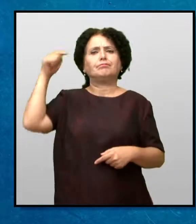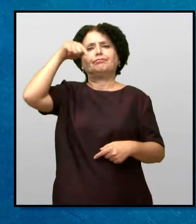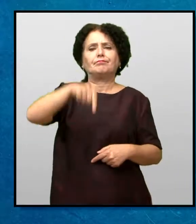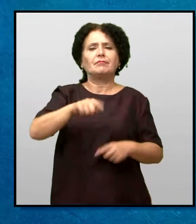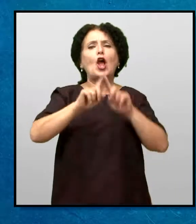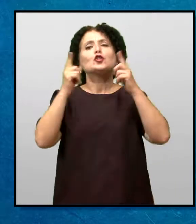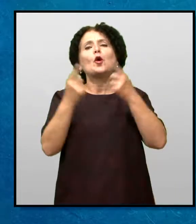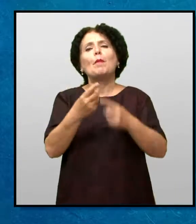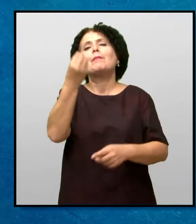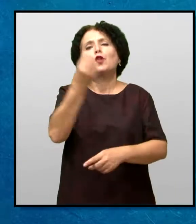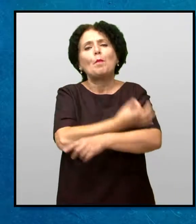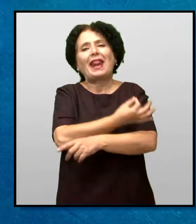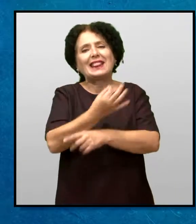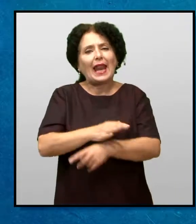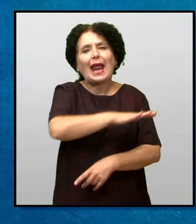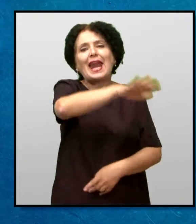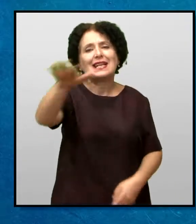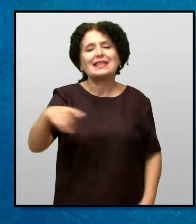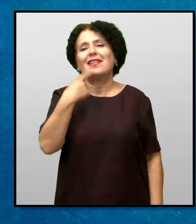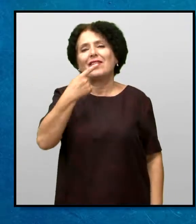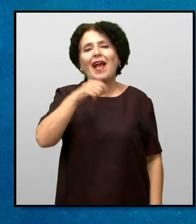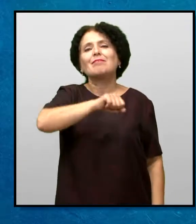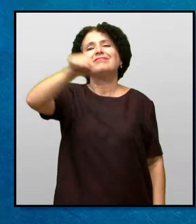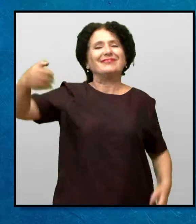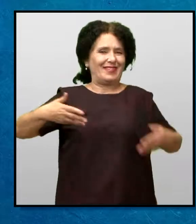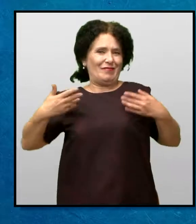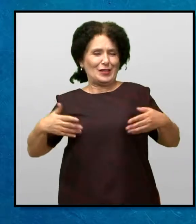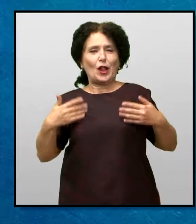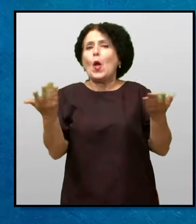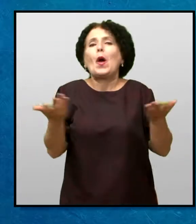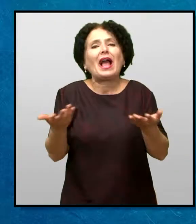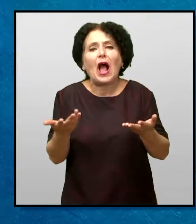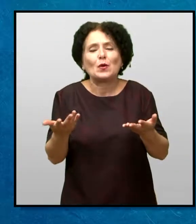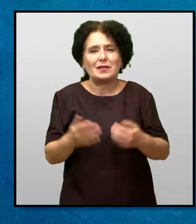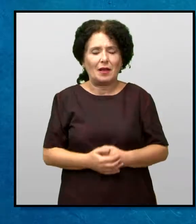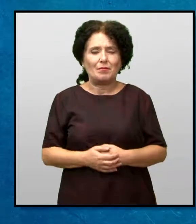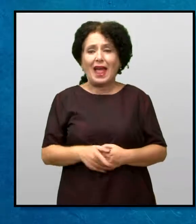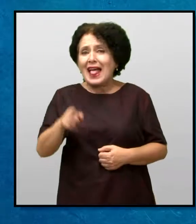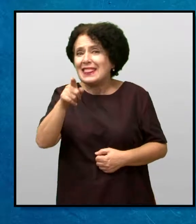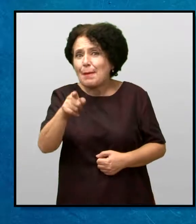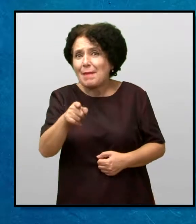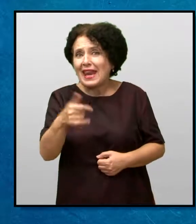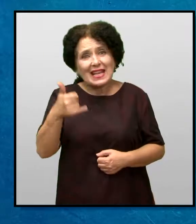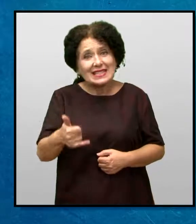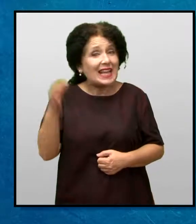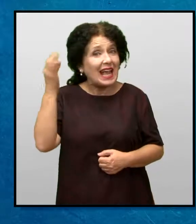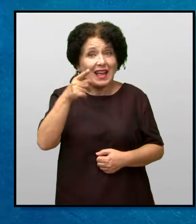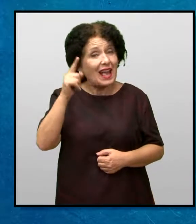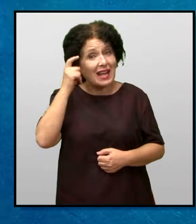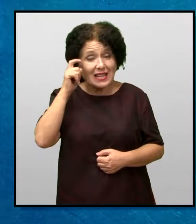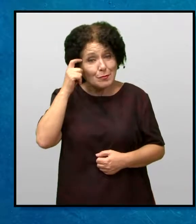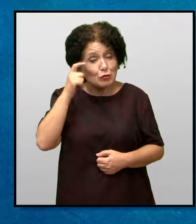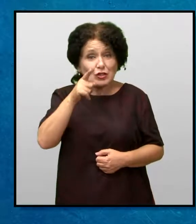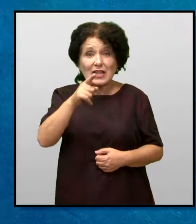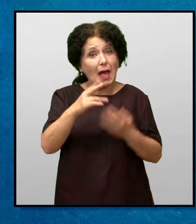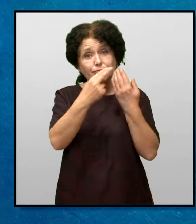собата Добар ден на сите, рече таа весело Како сте? А ти Мери дали и сега размисловаш за